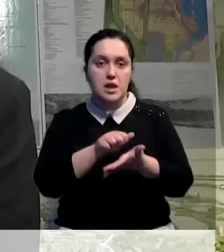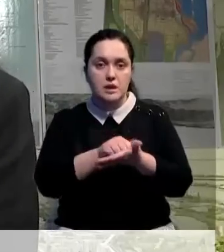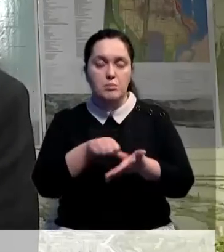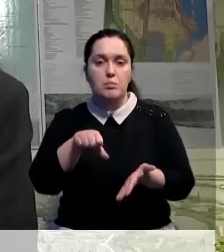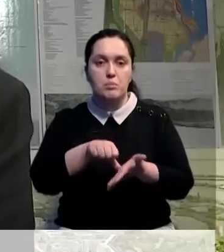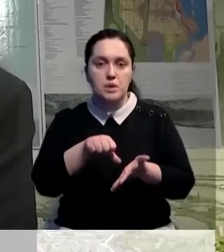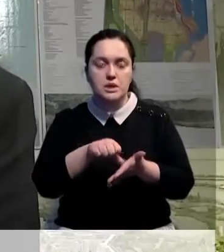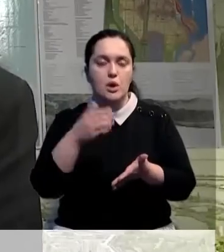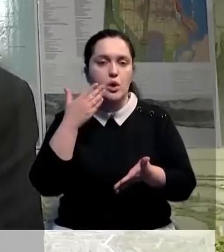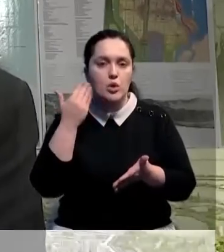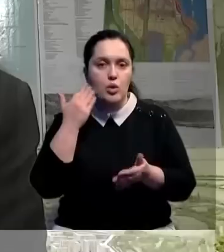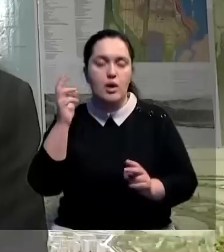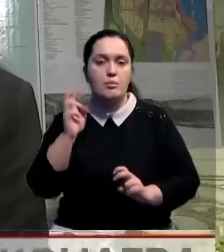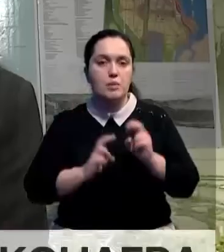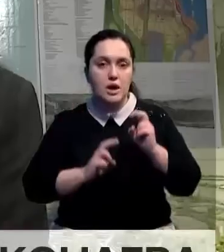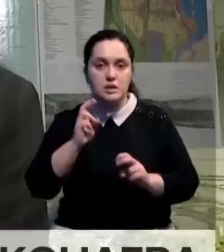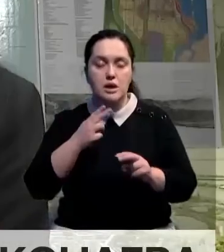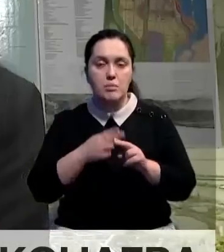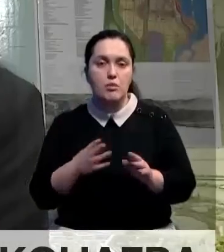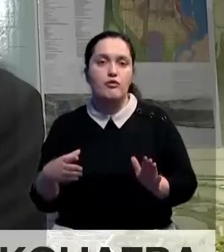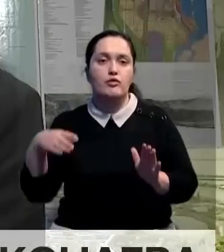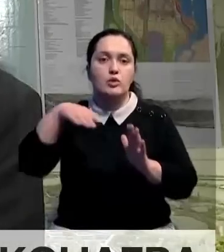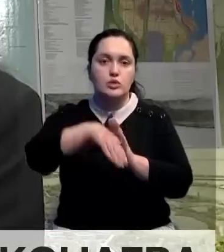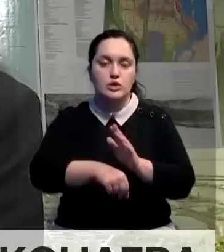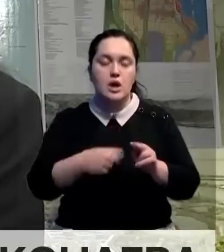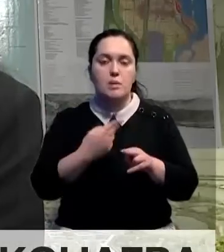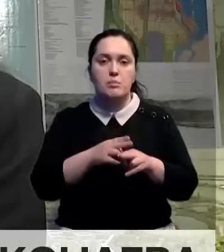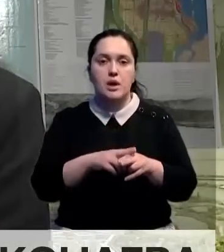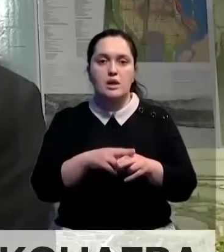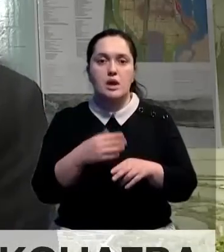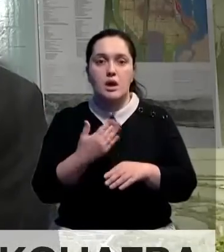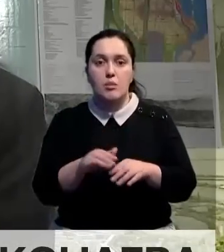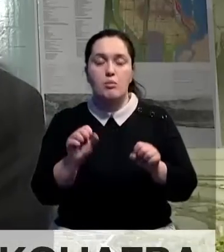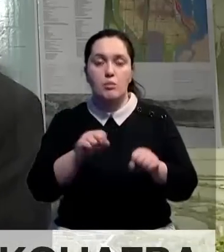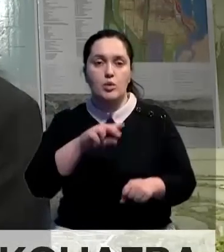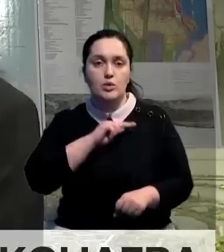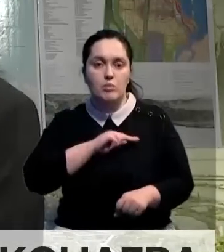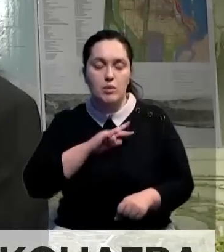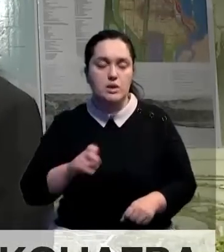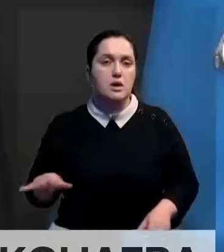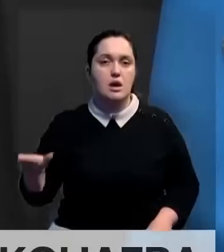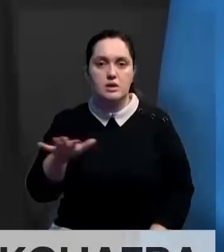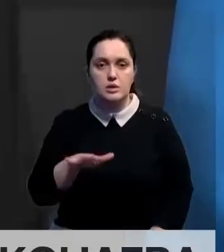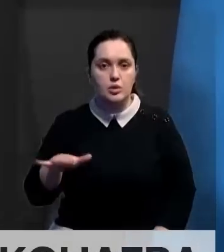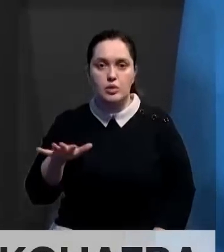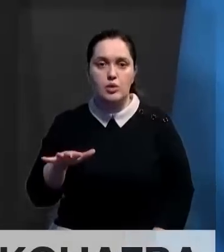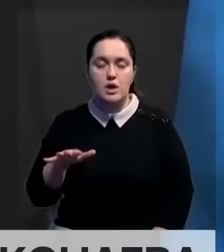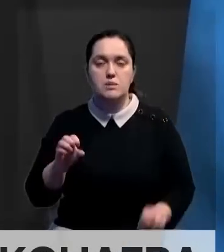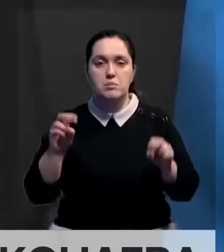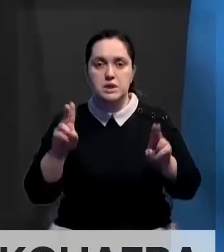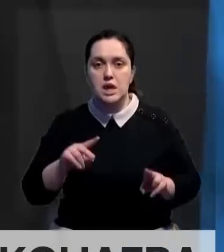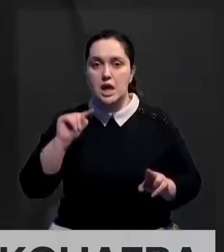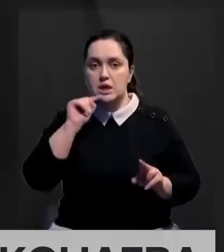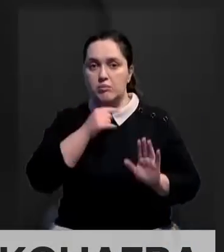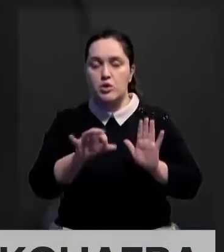представители легкой промышленности, включили в перечень отраслей, которые могут функционировать на территории специальной экономической